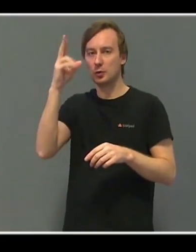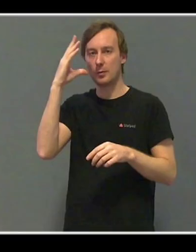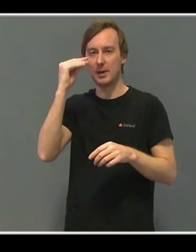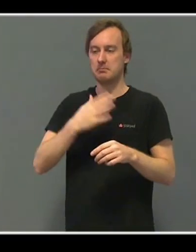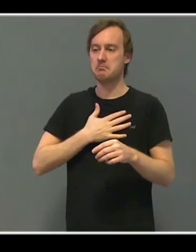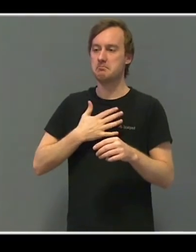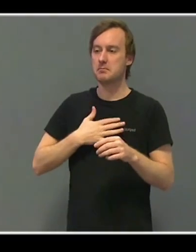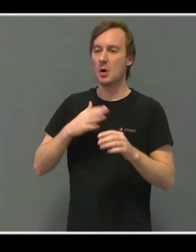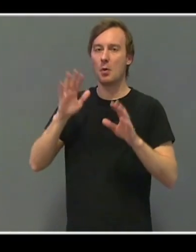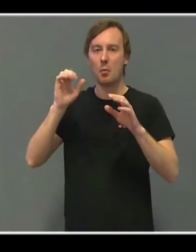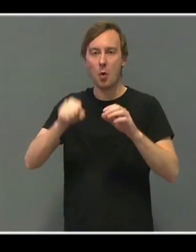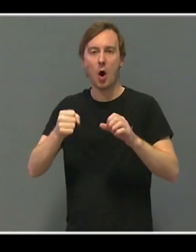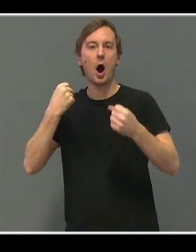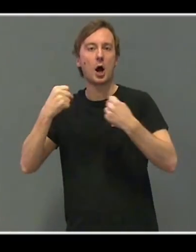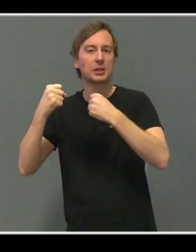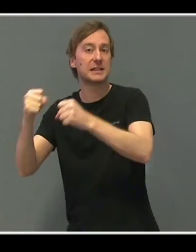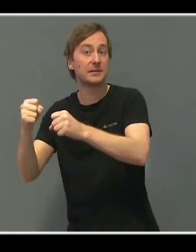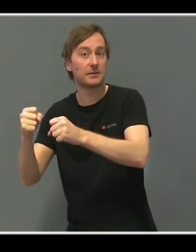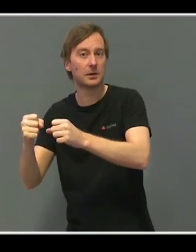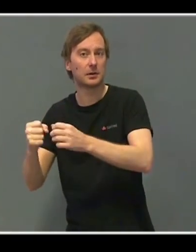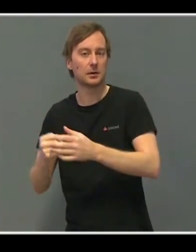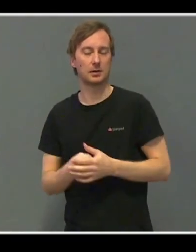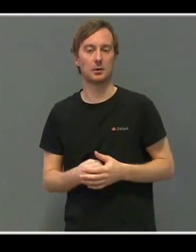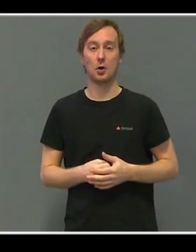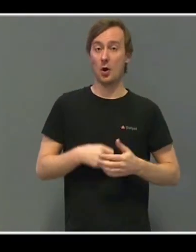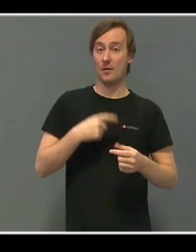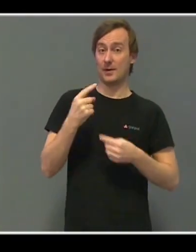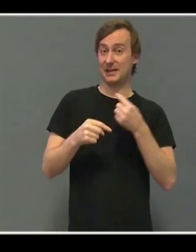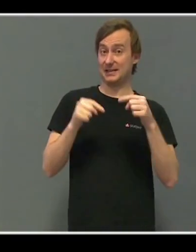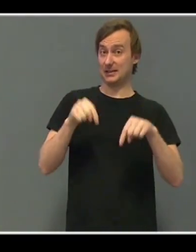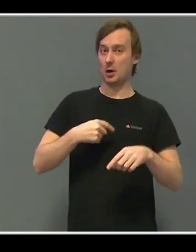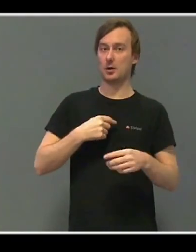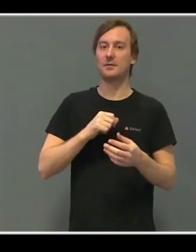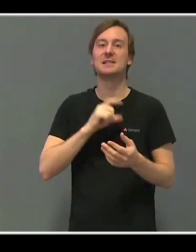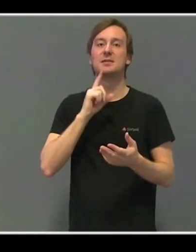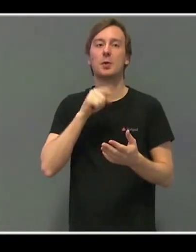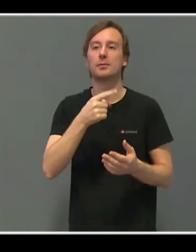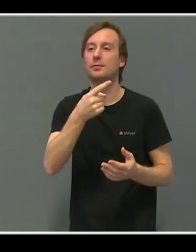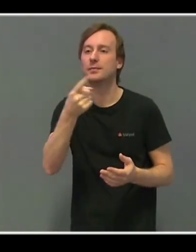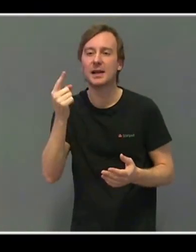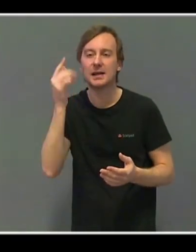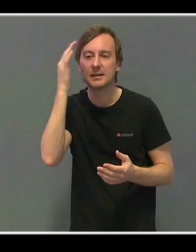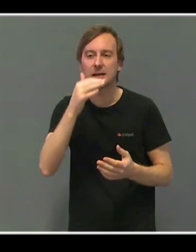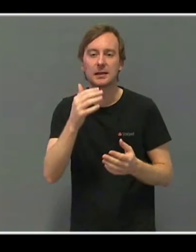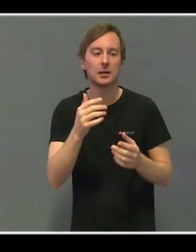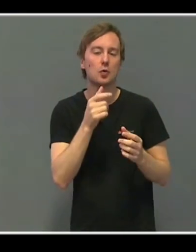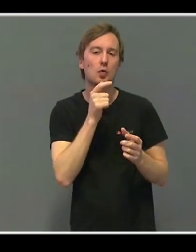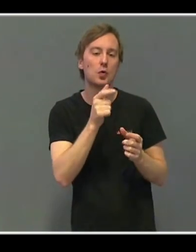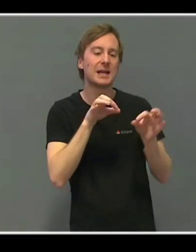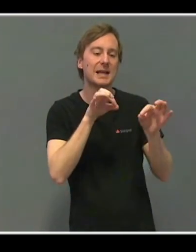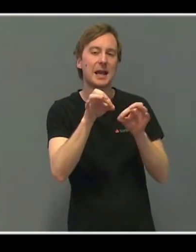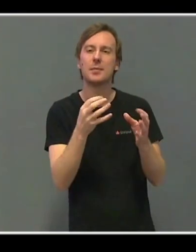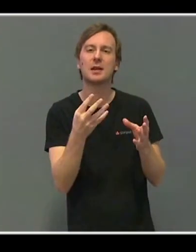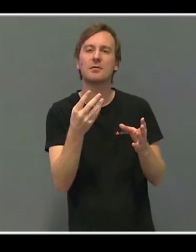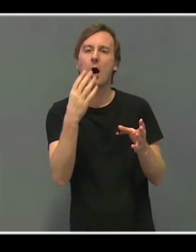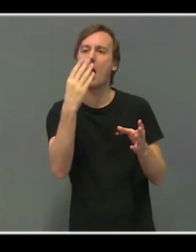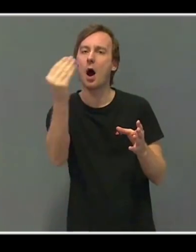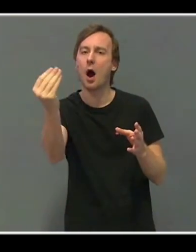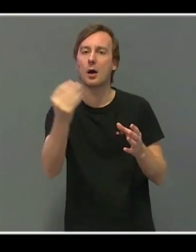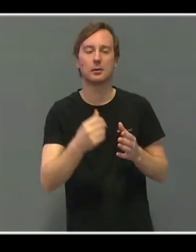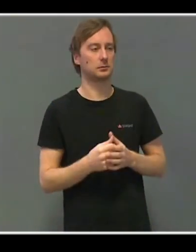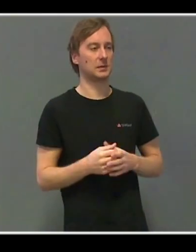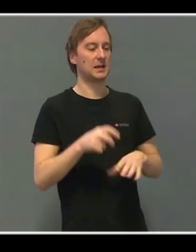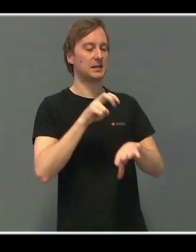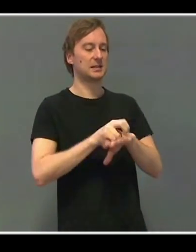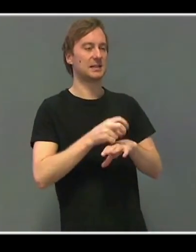ligger noen fortsatt, når jeg spør i dag, hva tenker dere på når jeg sier ordet gamer? Da er det veldig mange som fortsatt sier, sitter